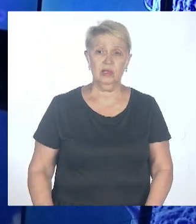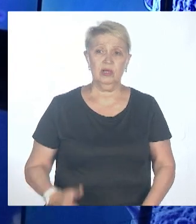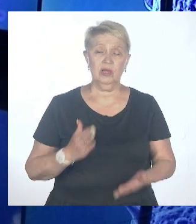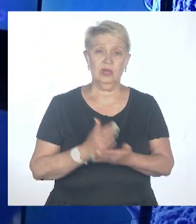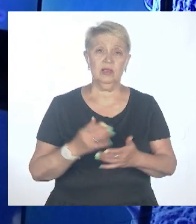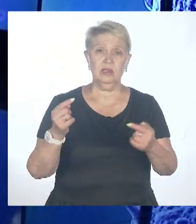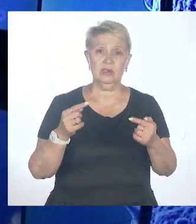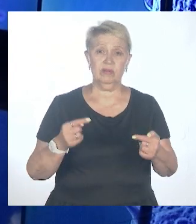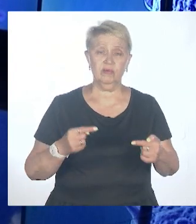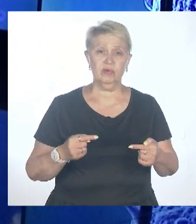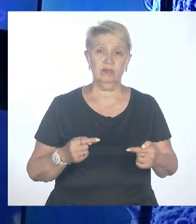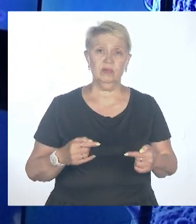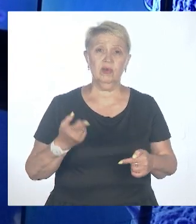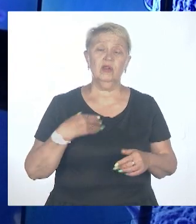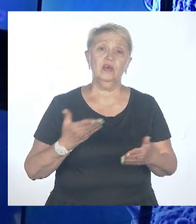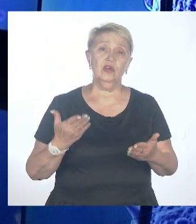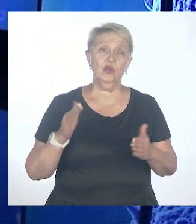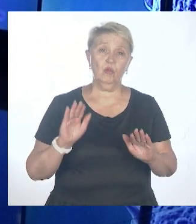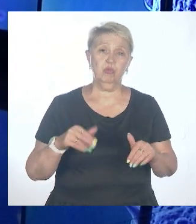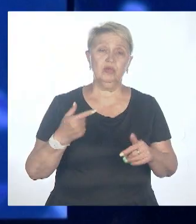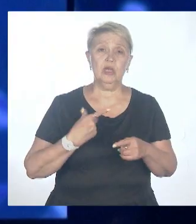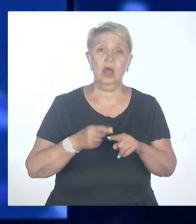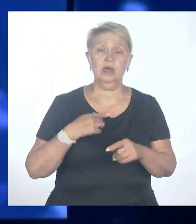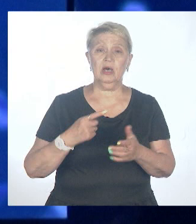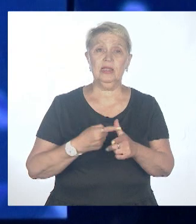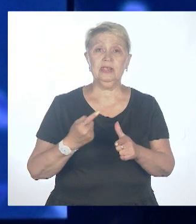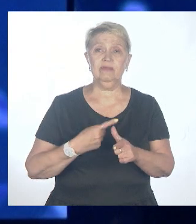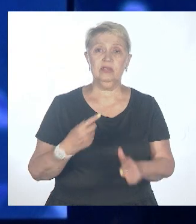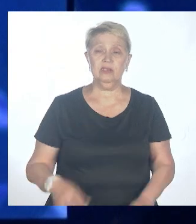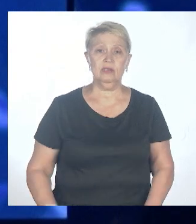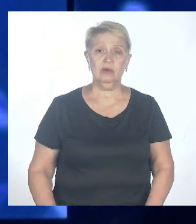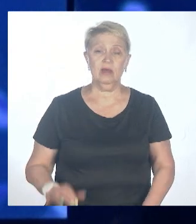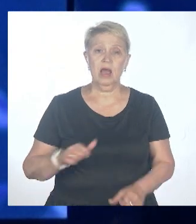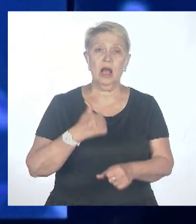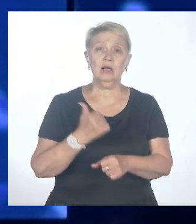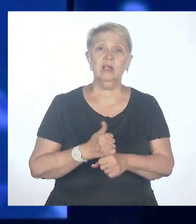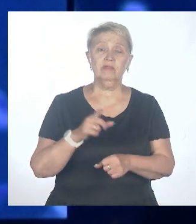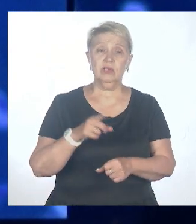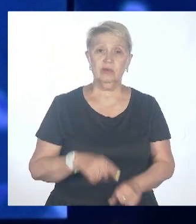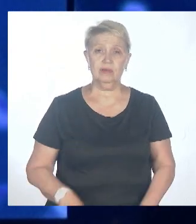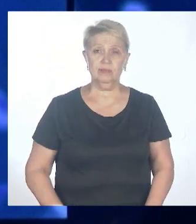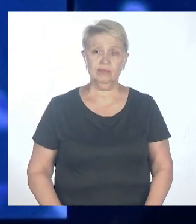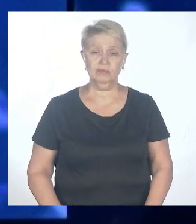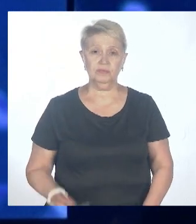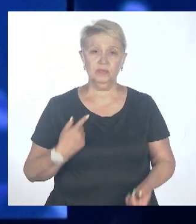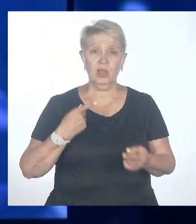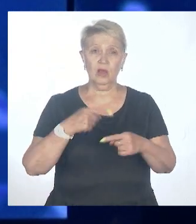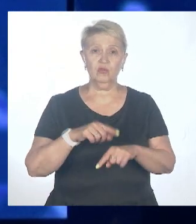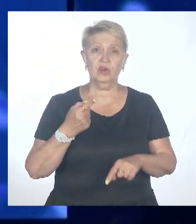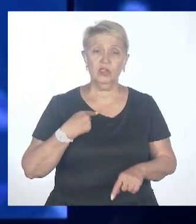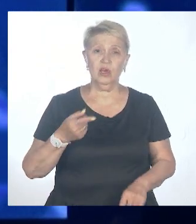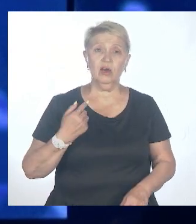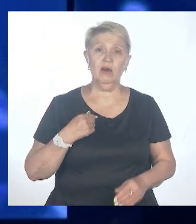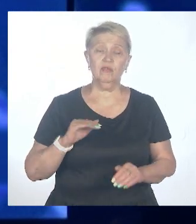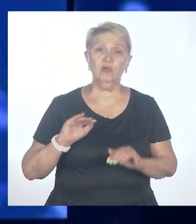определенным критериям. И пусть это будет называться вот так. Но пандемия – один из критериев, и главный, который я вкладывал сейчас сюда,